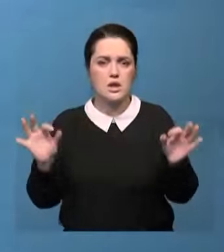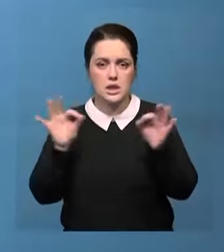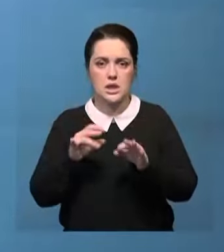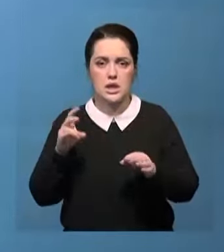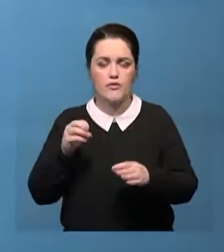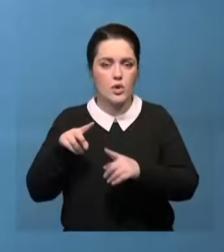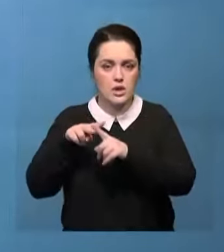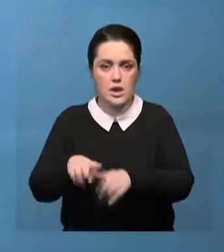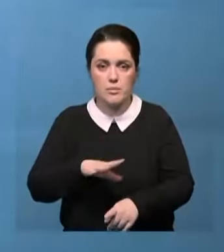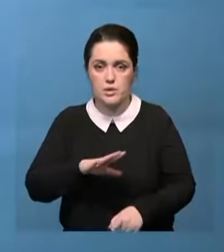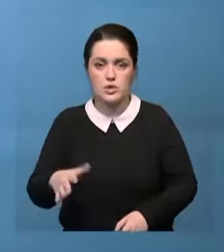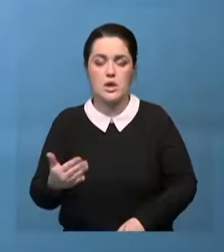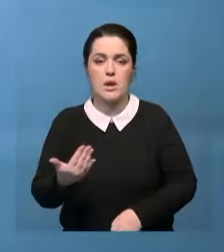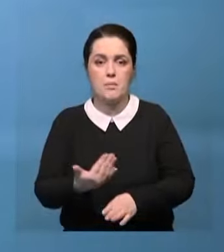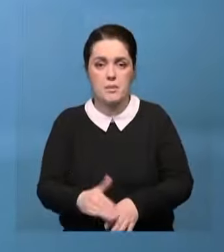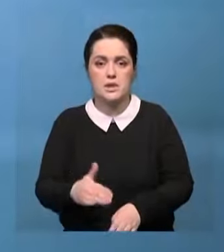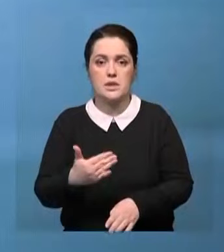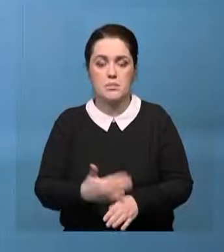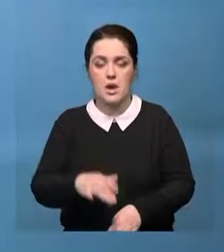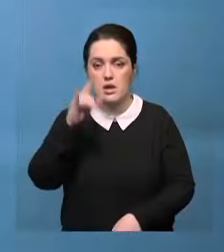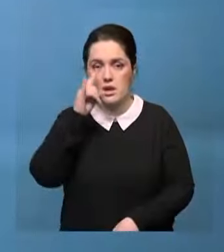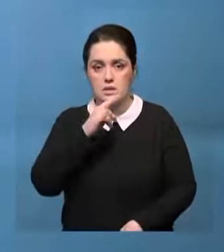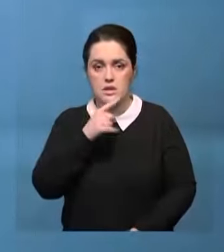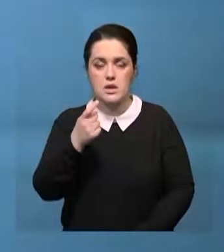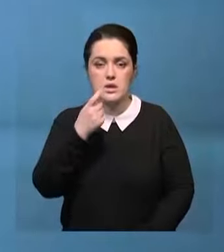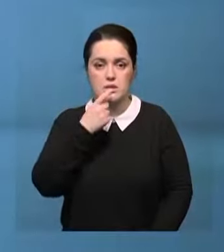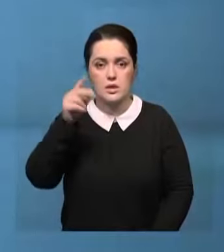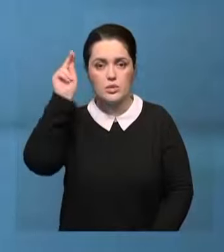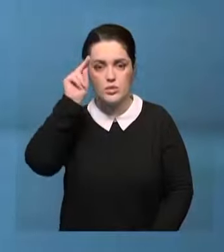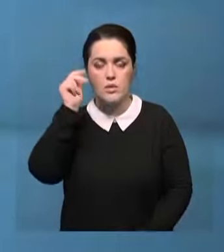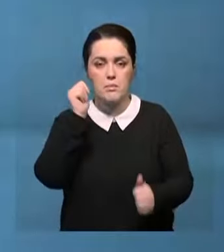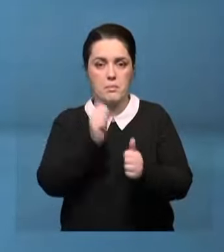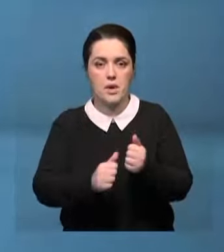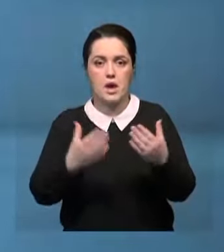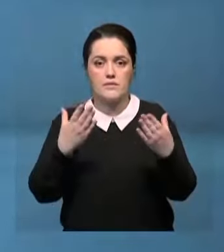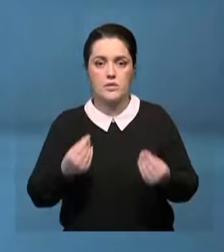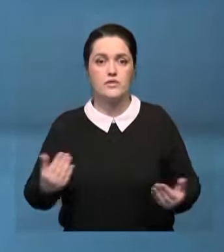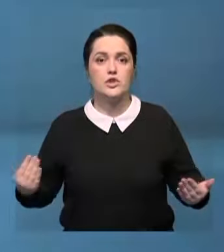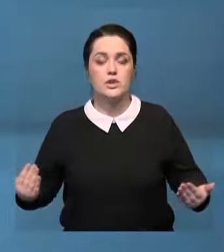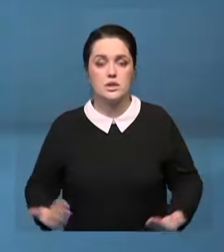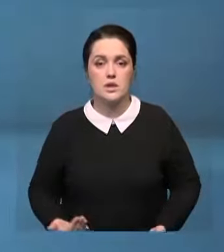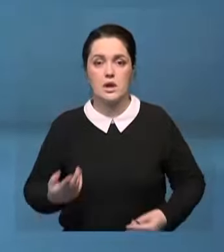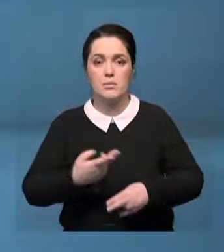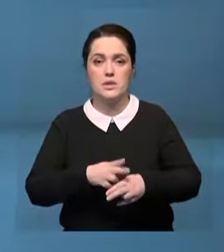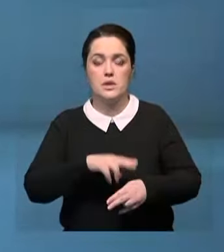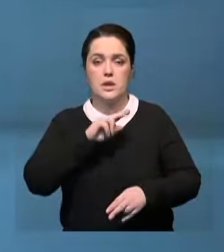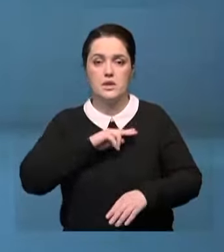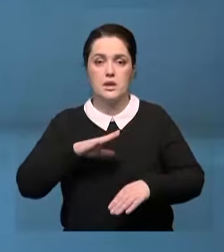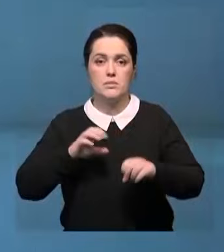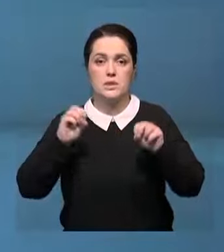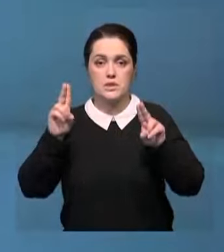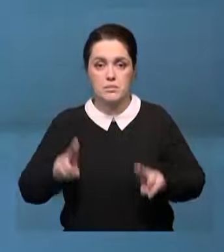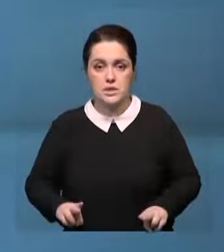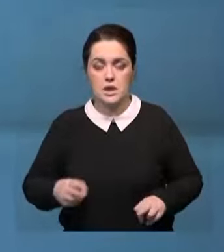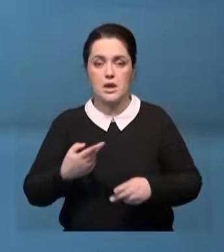никого не принуждая последовательно укреплять роль казахского языка в повседневной жизни. В этом контексте